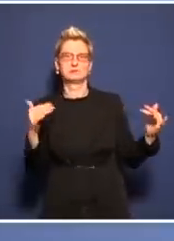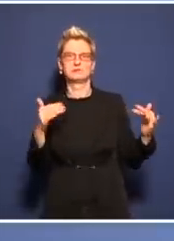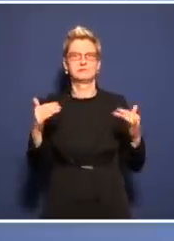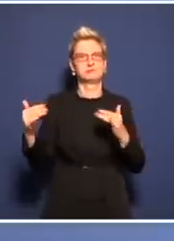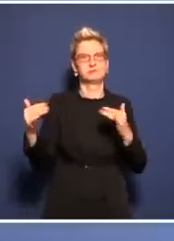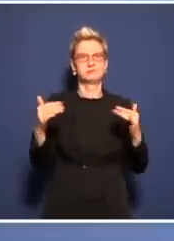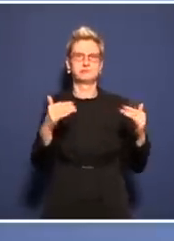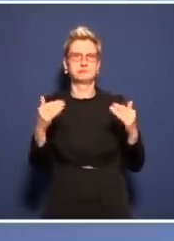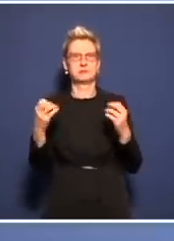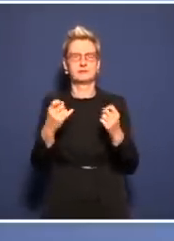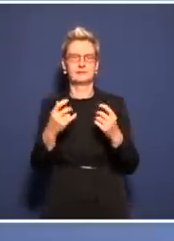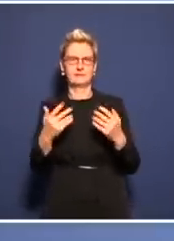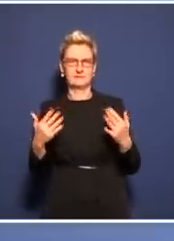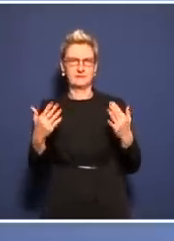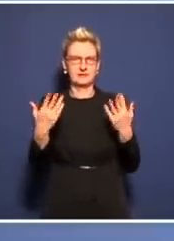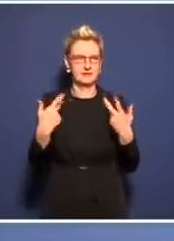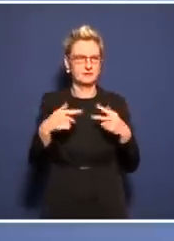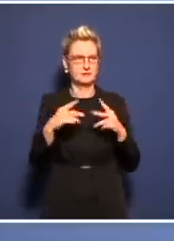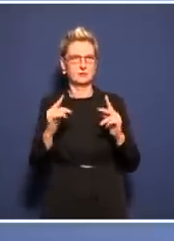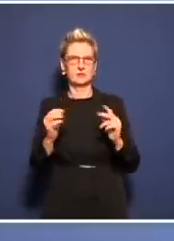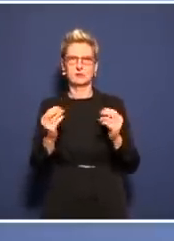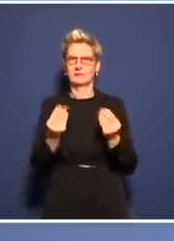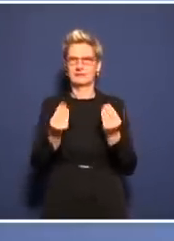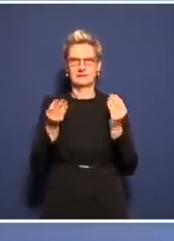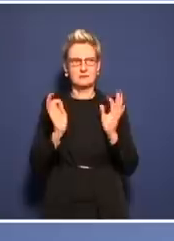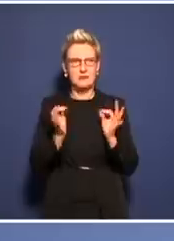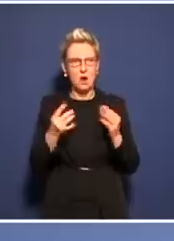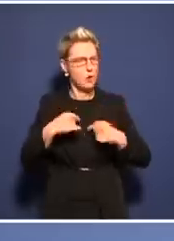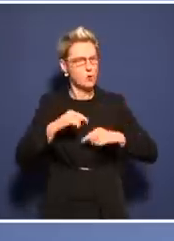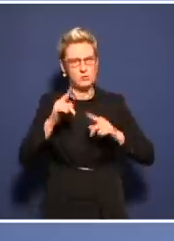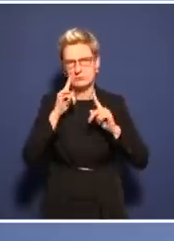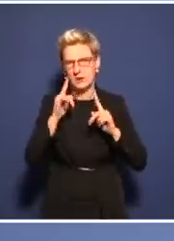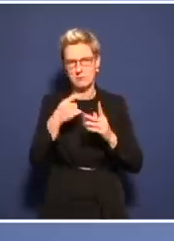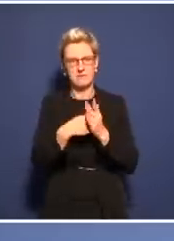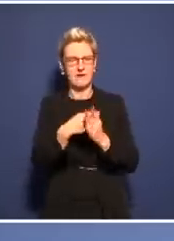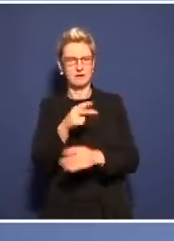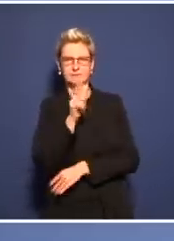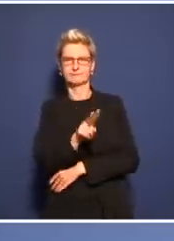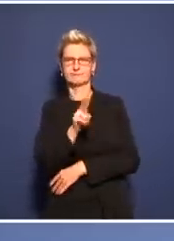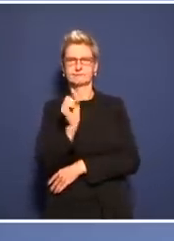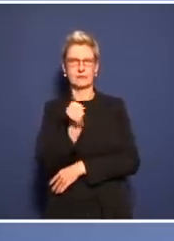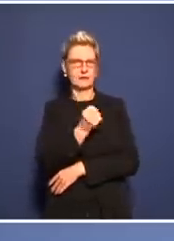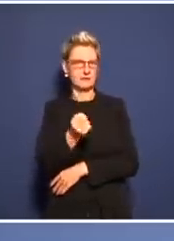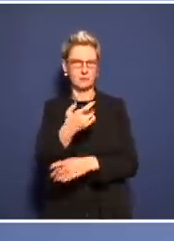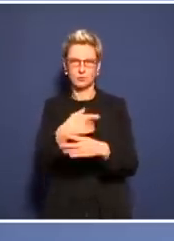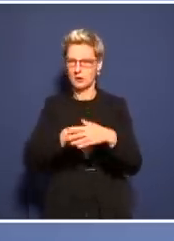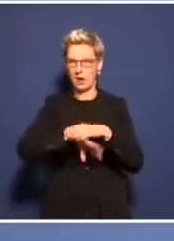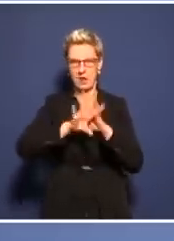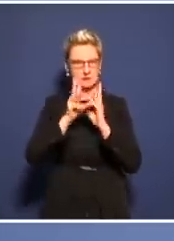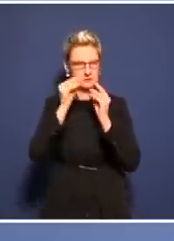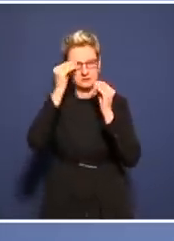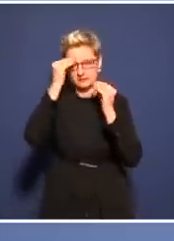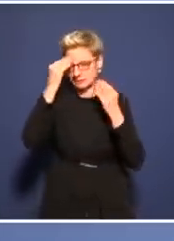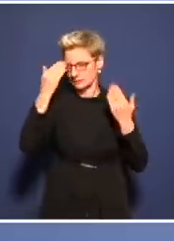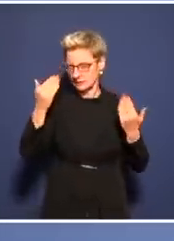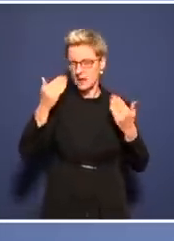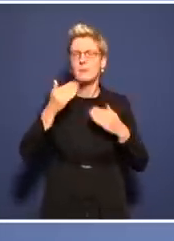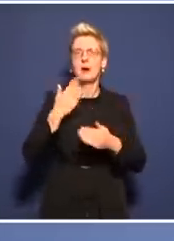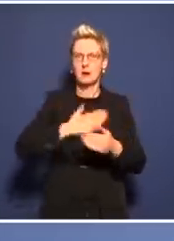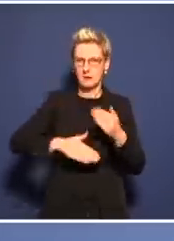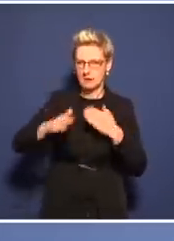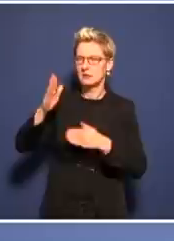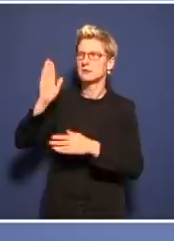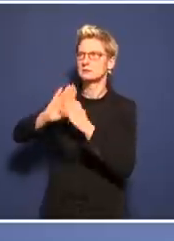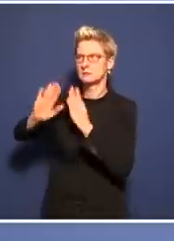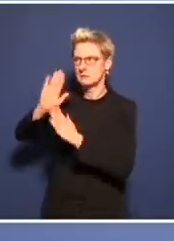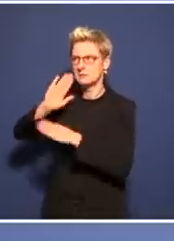-Demonstranten auseinandergesetzt hätte. Verständnis, das kann ich aus der Ferne, kann ich das nicht entsprechend einschätzen. Ich lasse mich aber informieren.